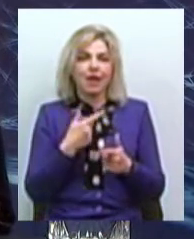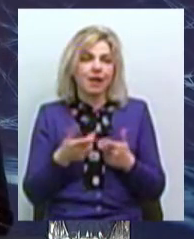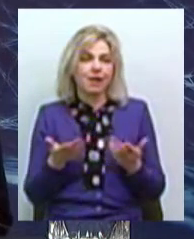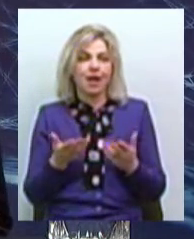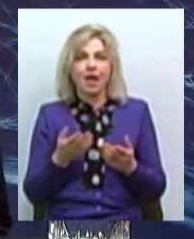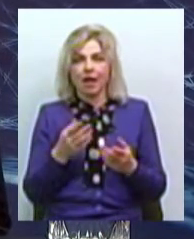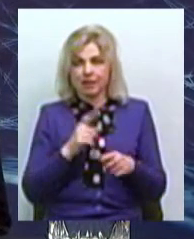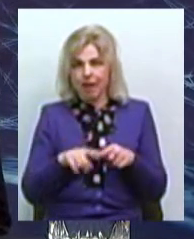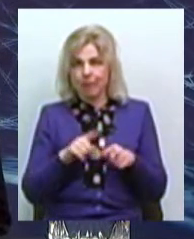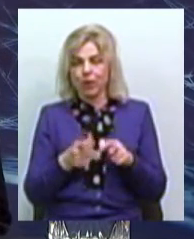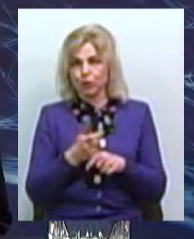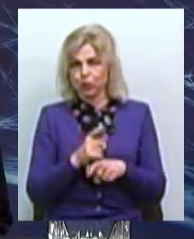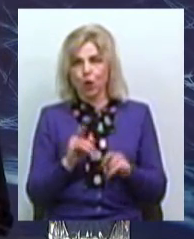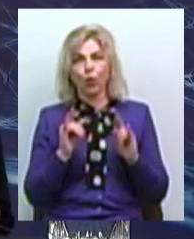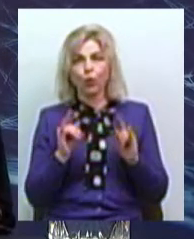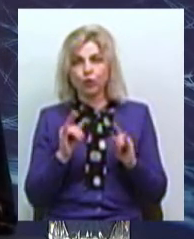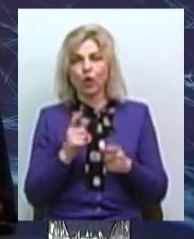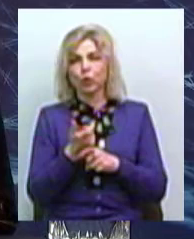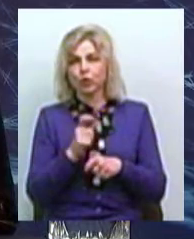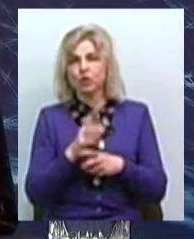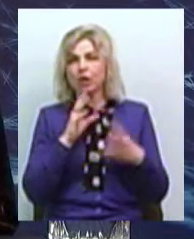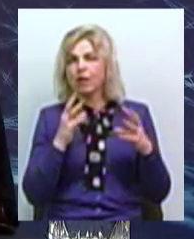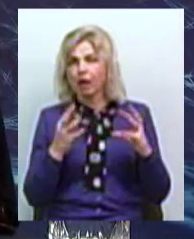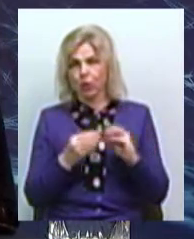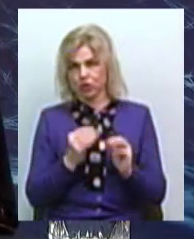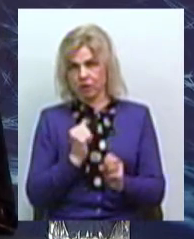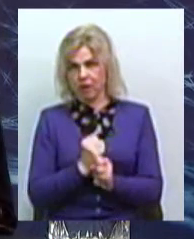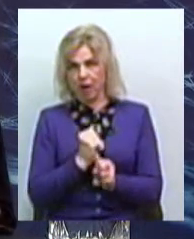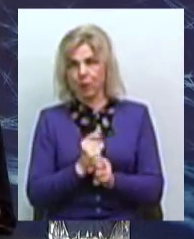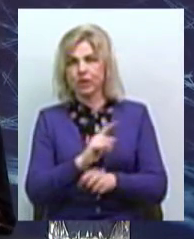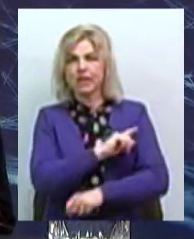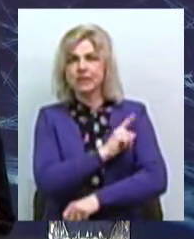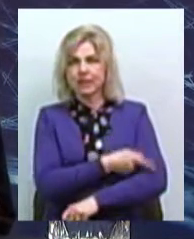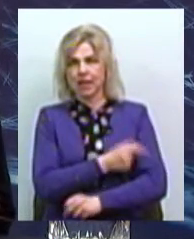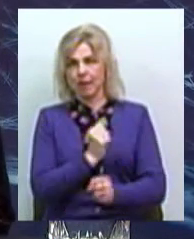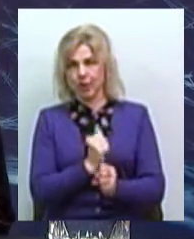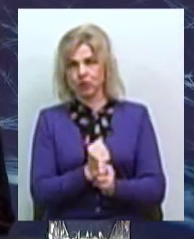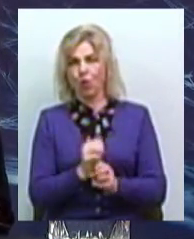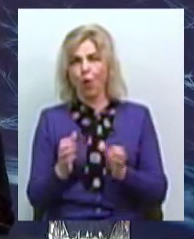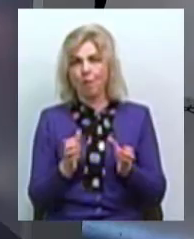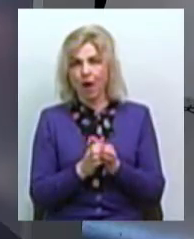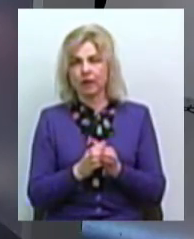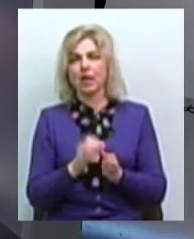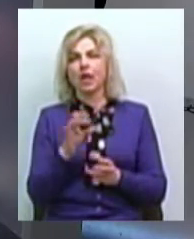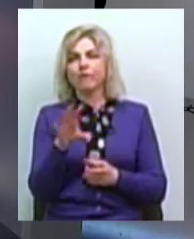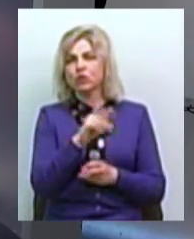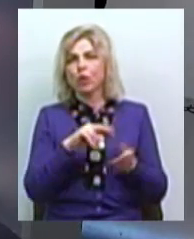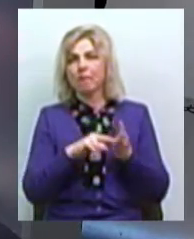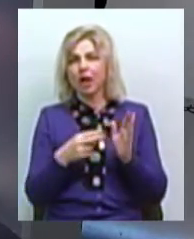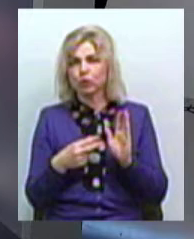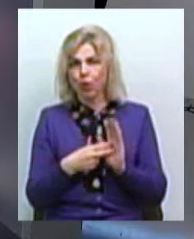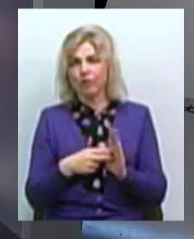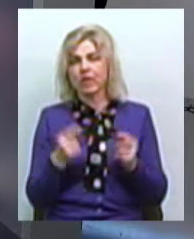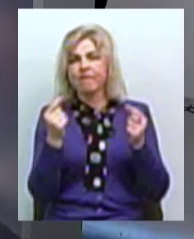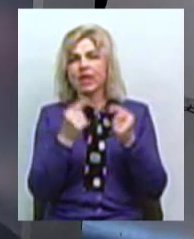дуже круто, дуже налагоджена робота, дуже сильно працює команда між собою, дуже все сплановано, дуже все